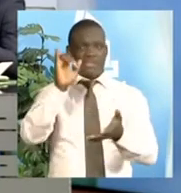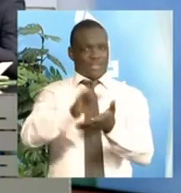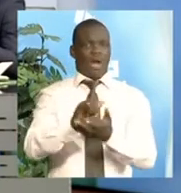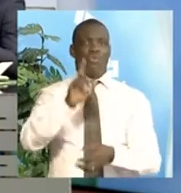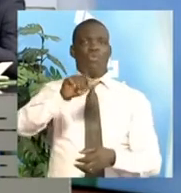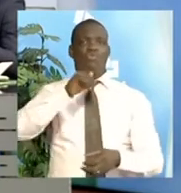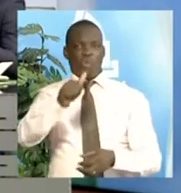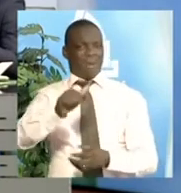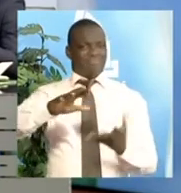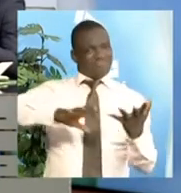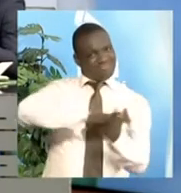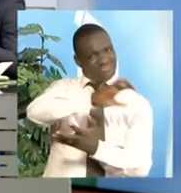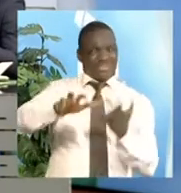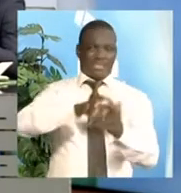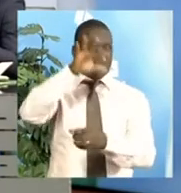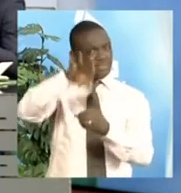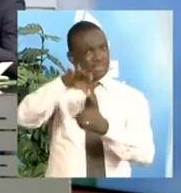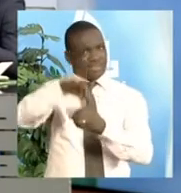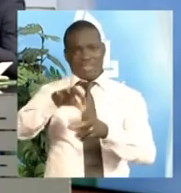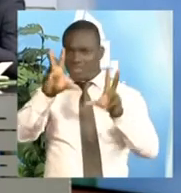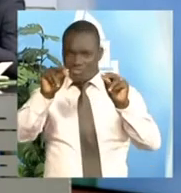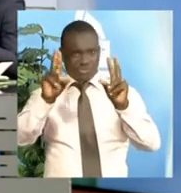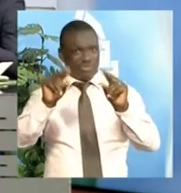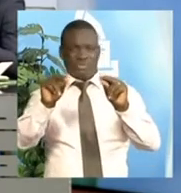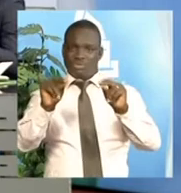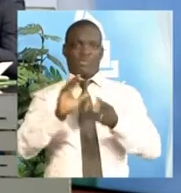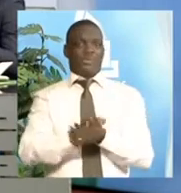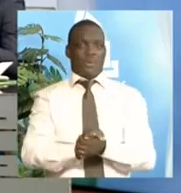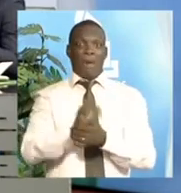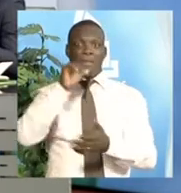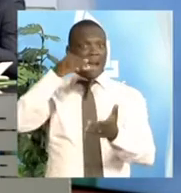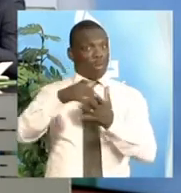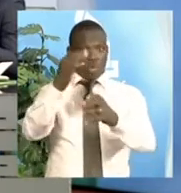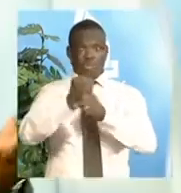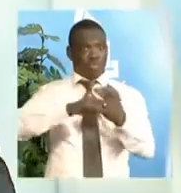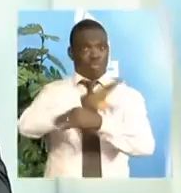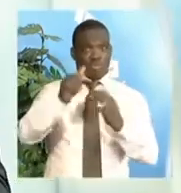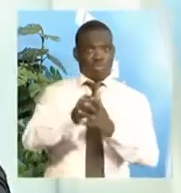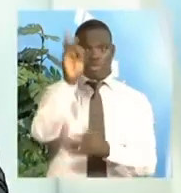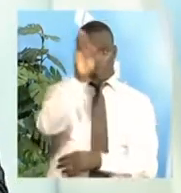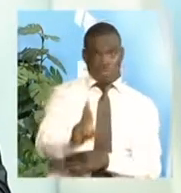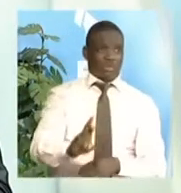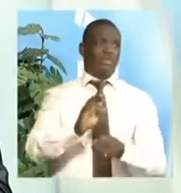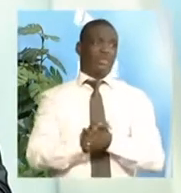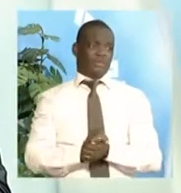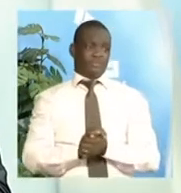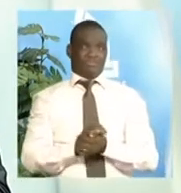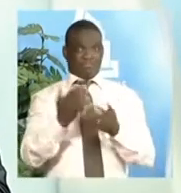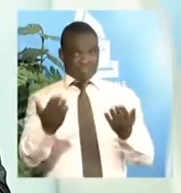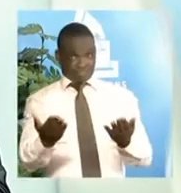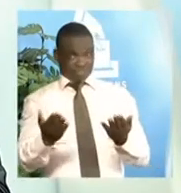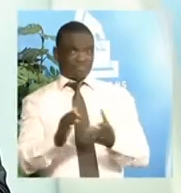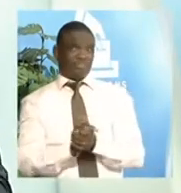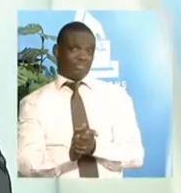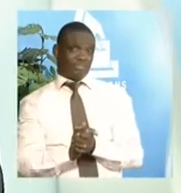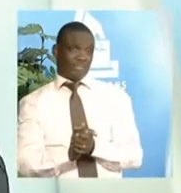fragile, de s'adonner à des proclamations alors qu'on n'a pas tous les éléments. M. Angoua, figurez-vous que